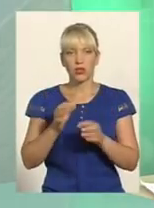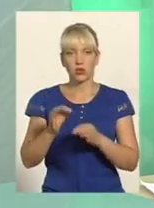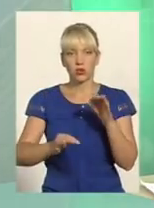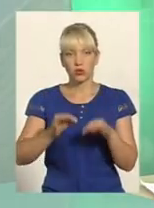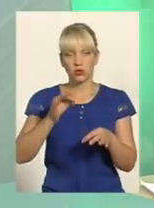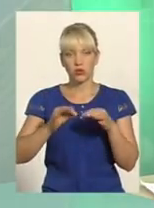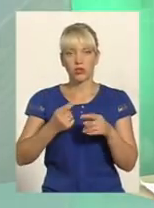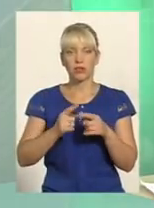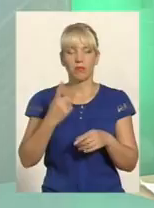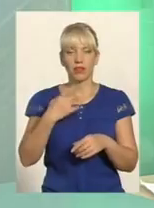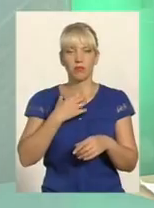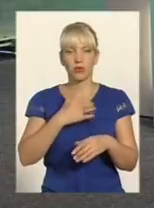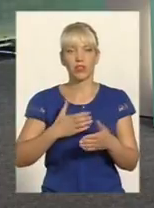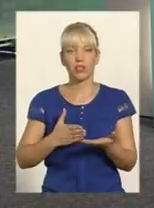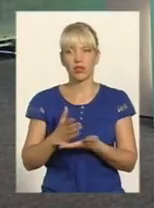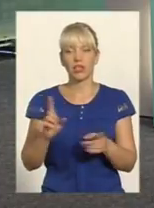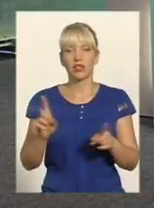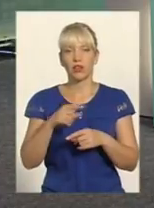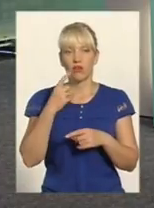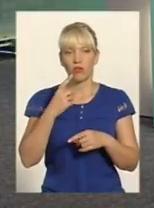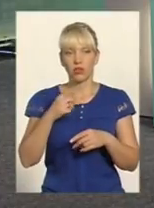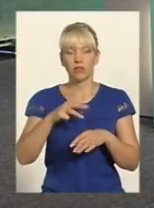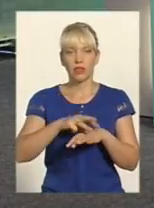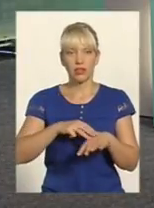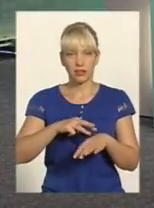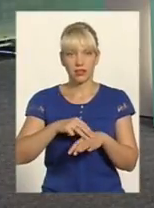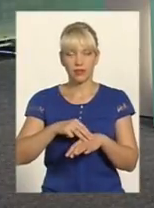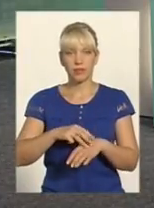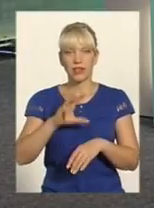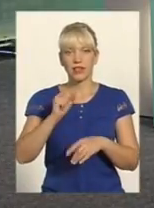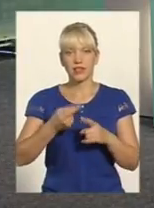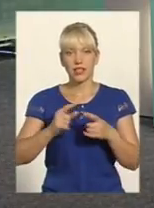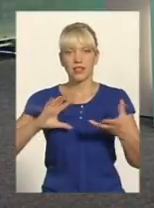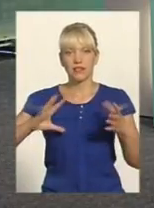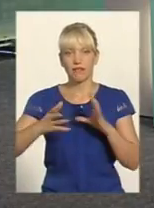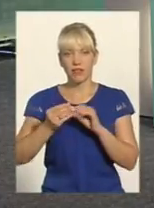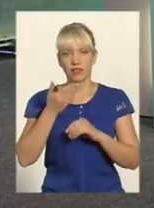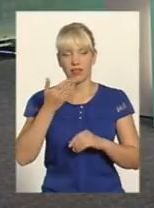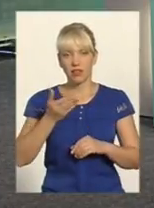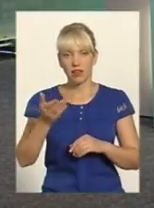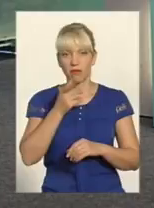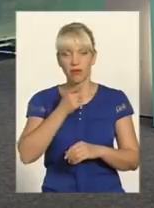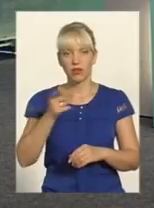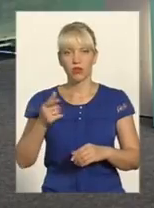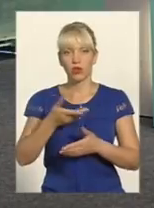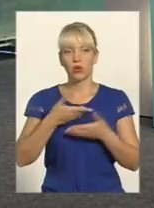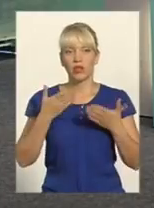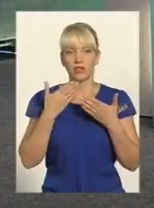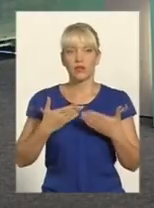напрямок в роботі міліції Хмельниччини За звітній період до нас звернулося більше 83